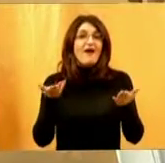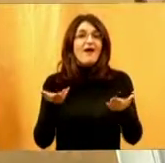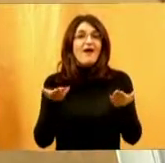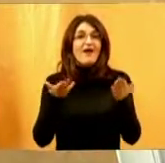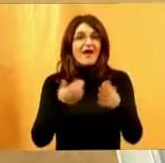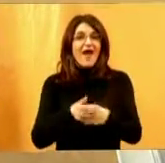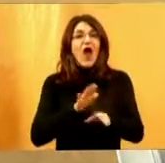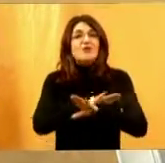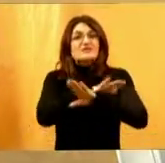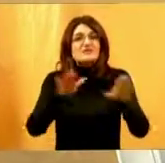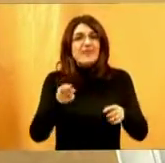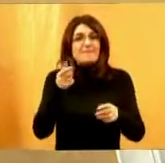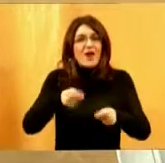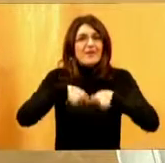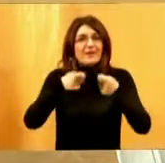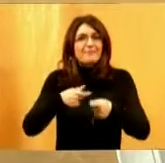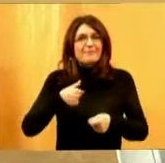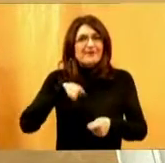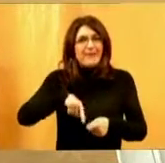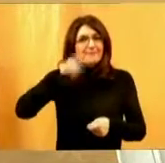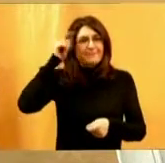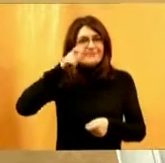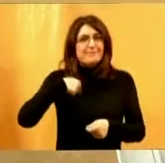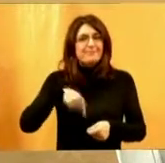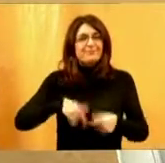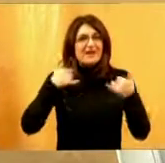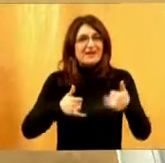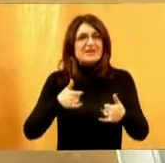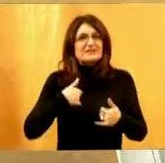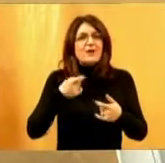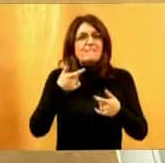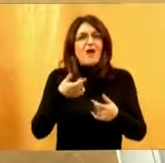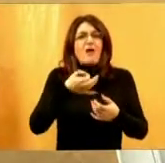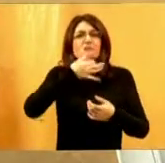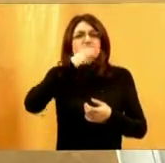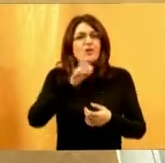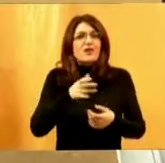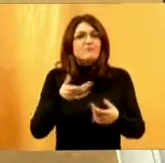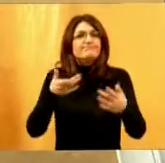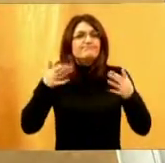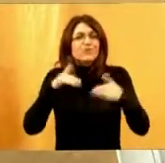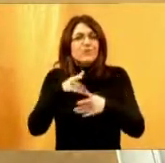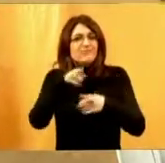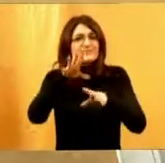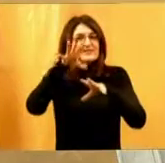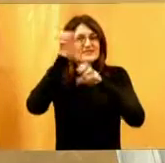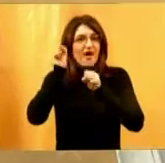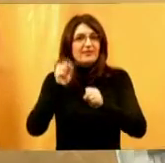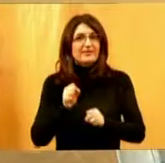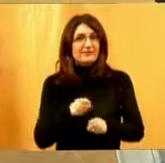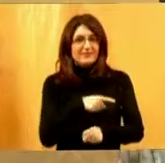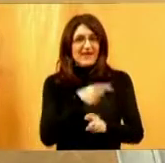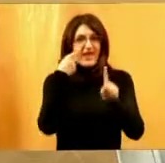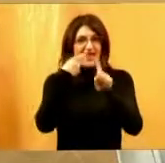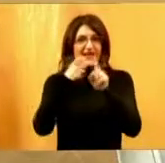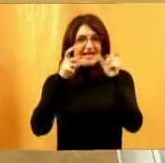Zapravo, ako svi doprinese vam malo, evo, ja mislim da smo mi danas isto doprinjeli malo bolje spoznanje toga svega. Pa evo, sam tu